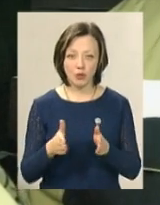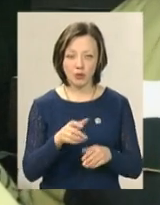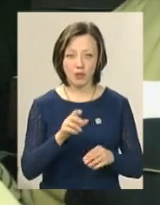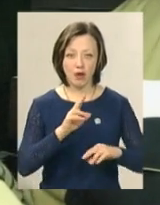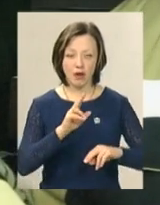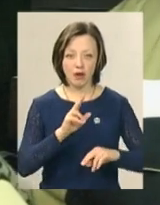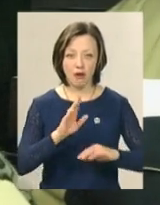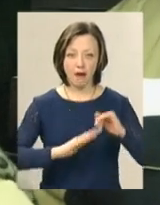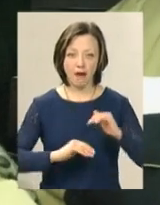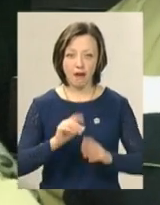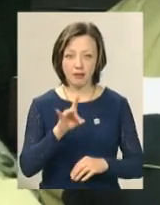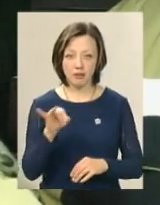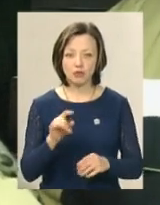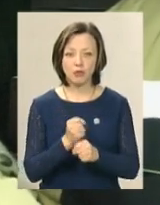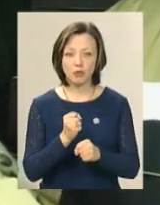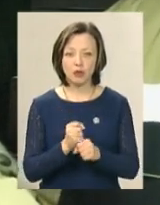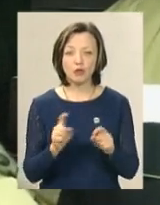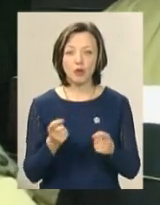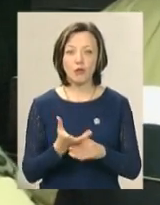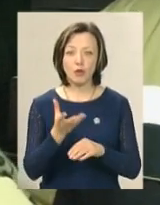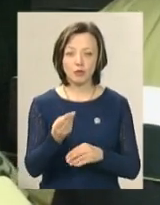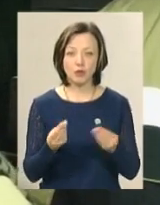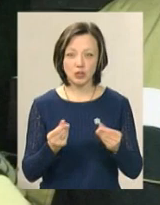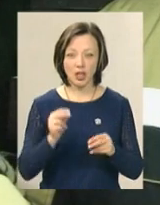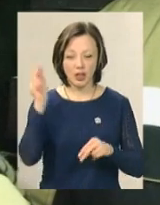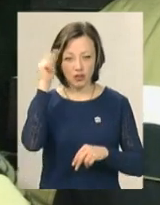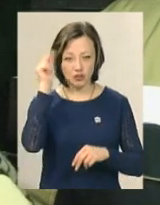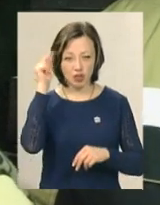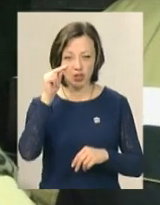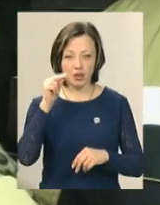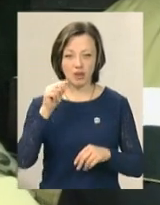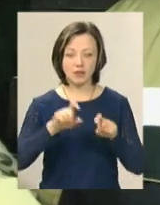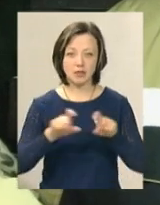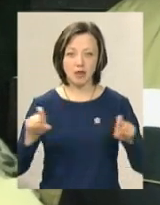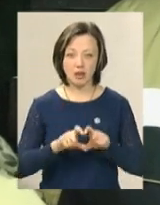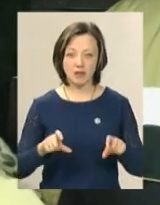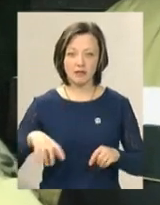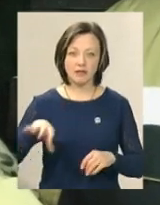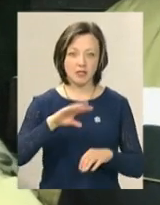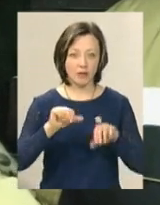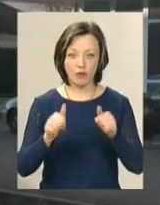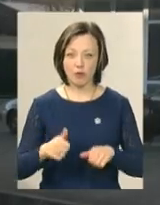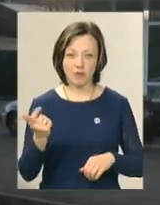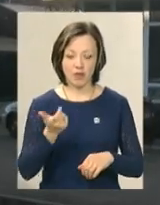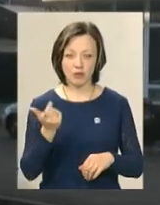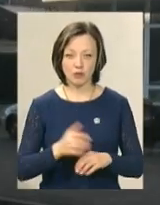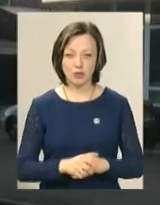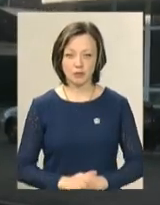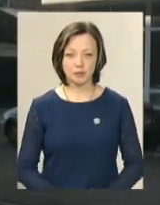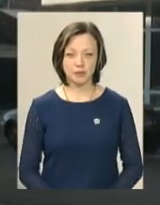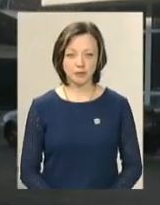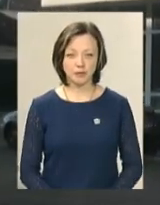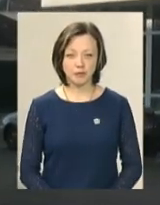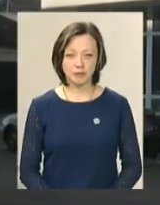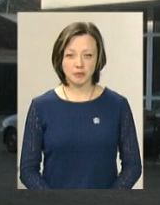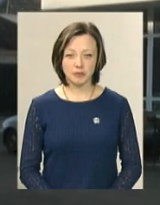ними робити, чого ми дурні гроші платимо за навчання в учмових закладах всіх форм власності. Ірина Аріон, Іван